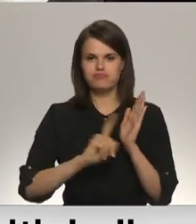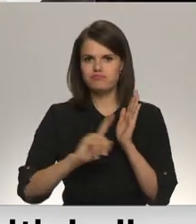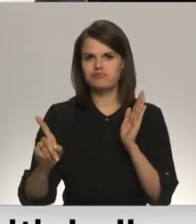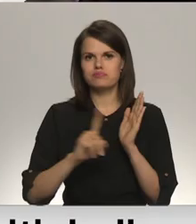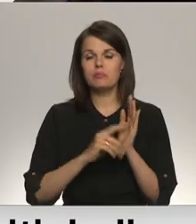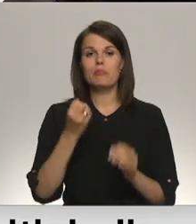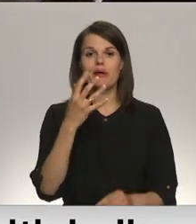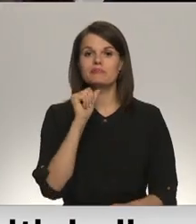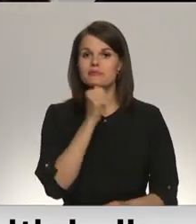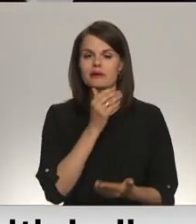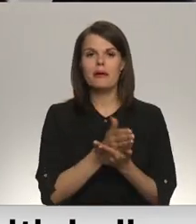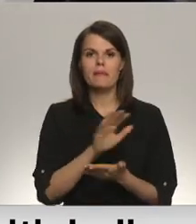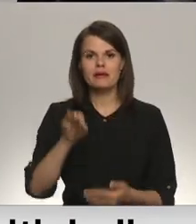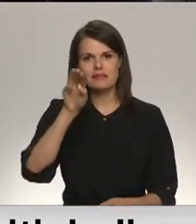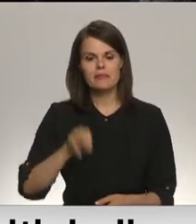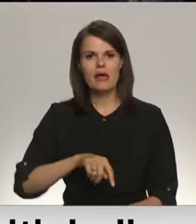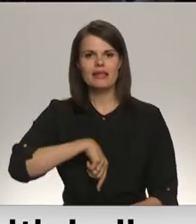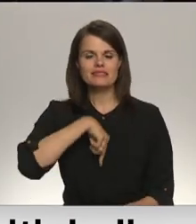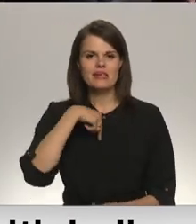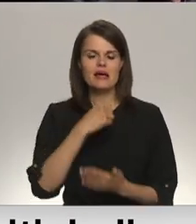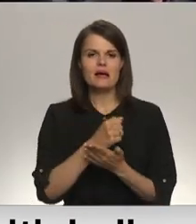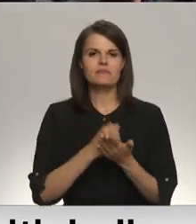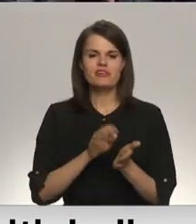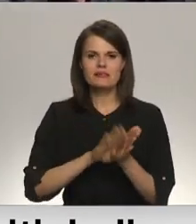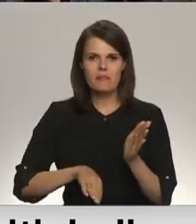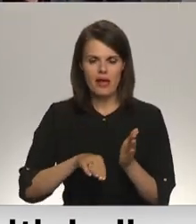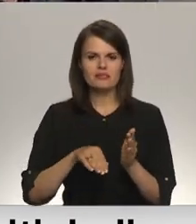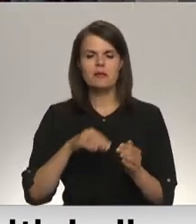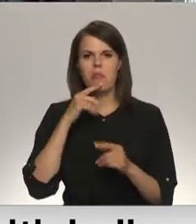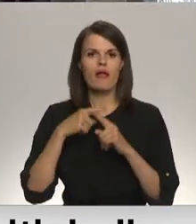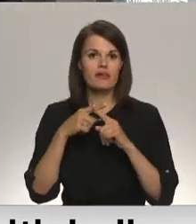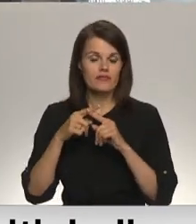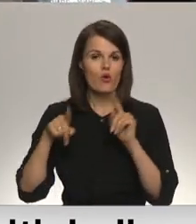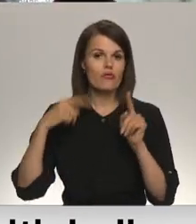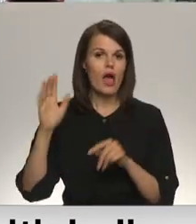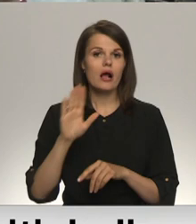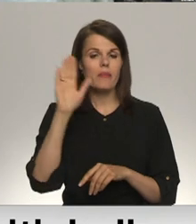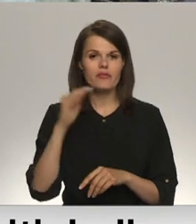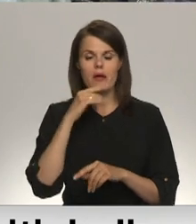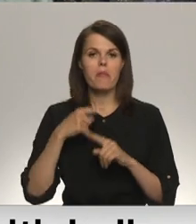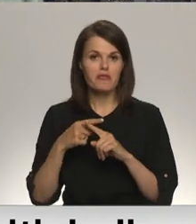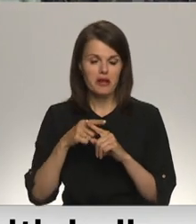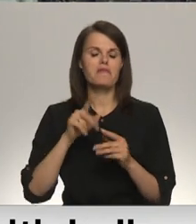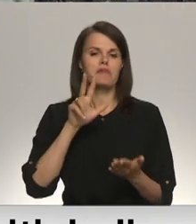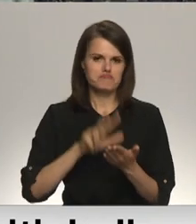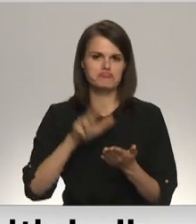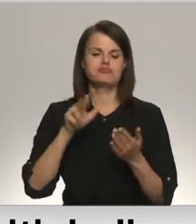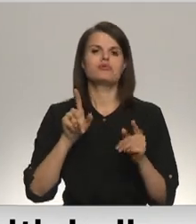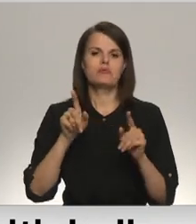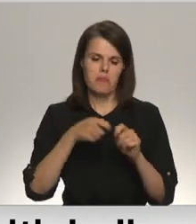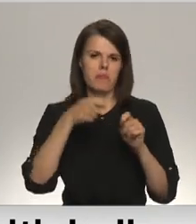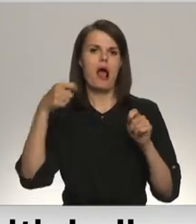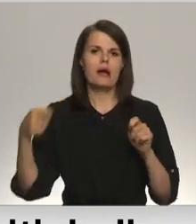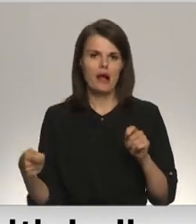15. maijā beidzās mēnes ilgais bezvīžu režīms ar Baltkrieviju. Jau nākamajā dienā Baltkrievija pieņēma lēmumu šo režīmu